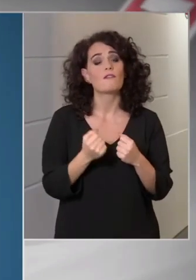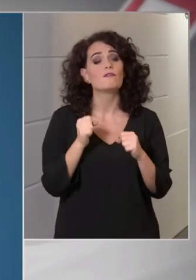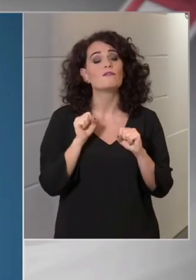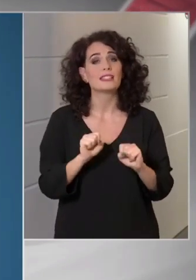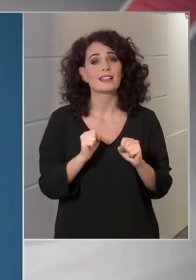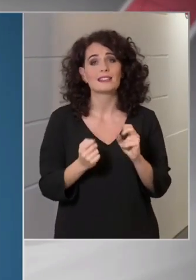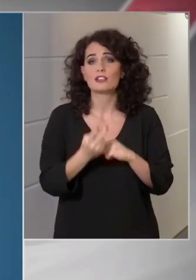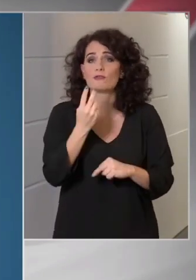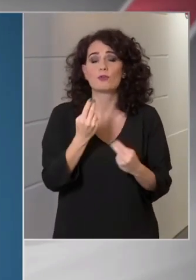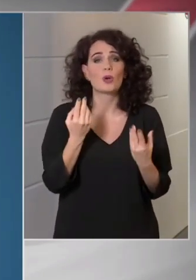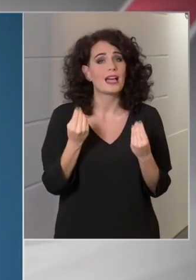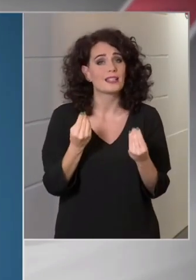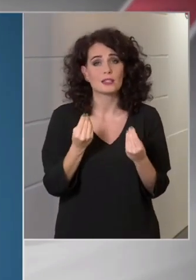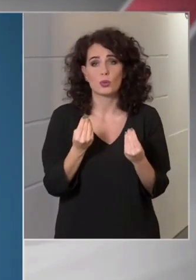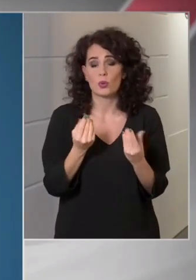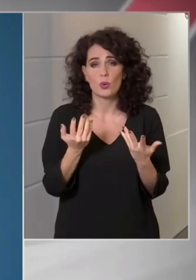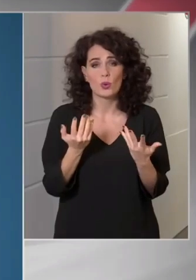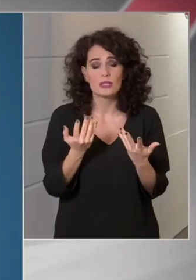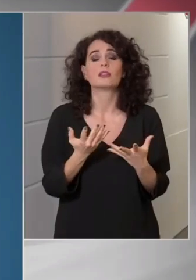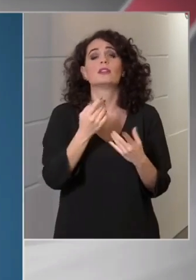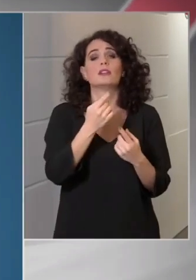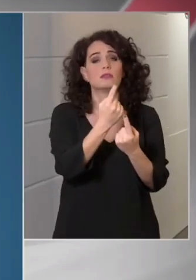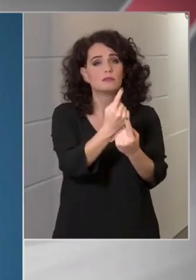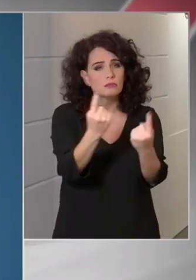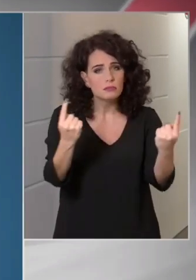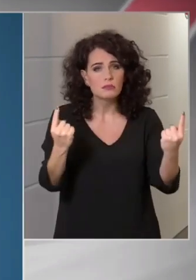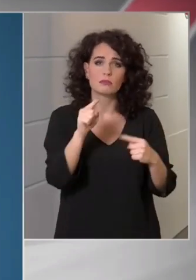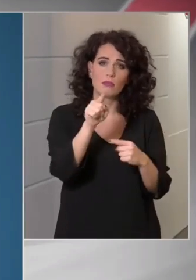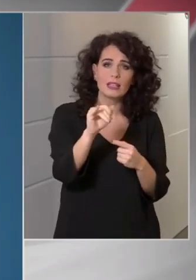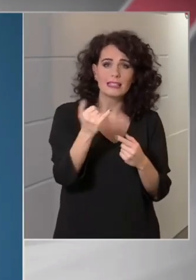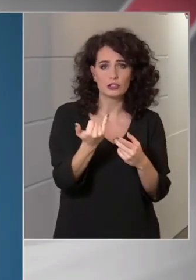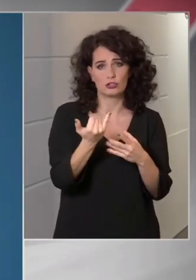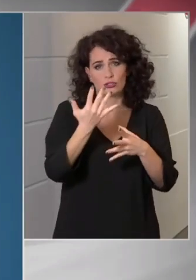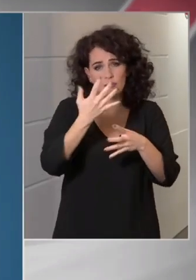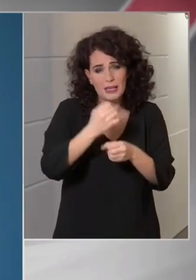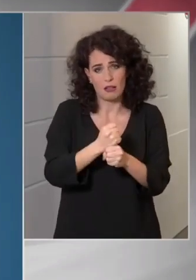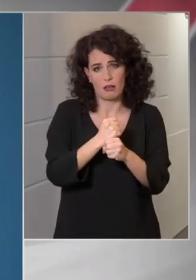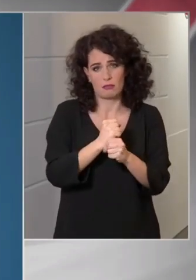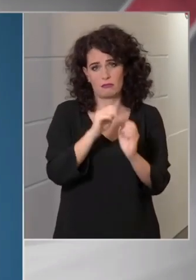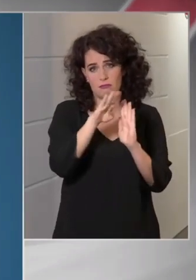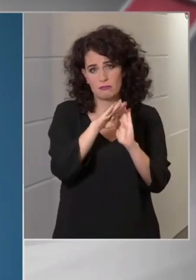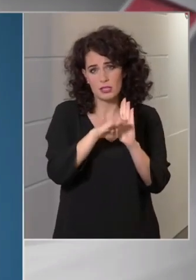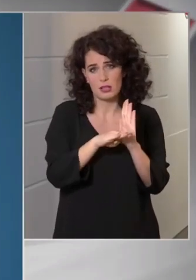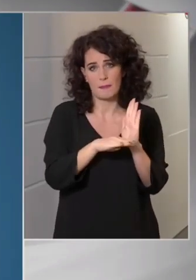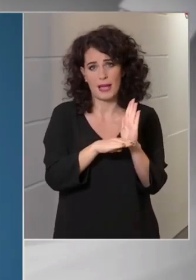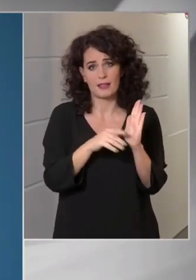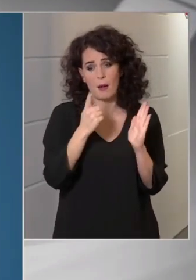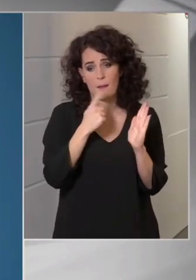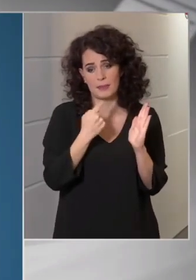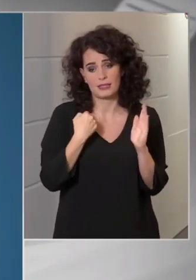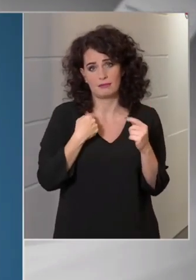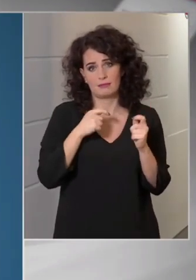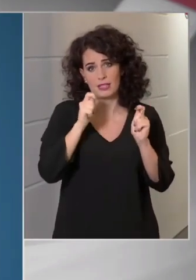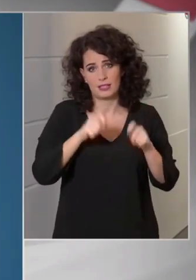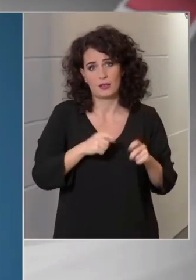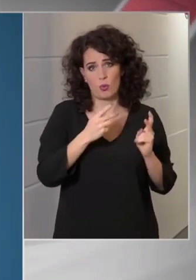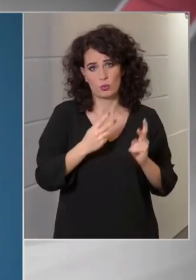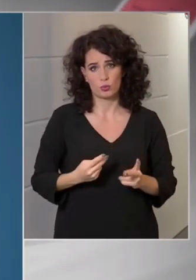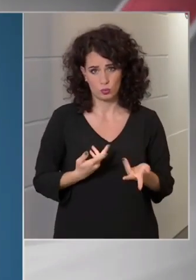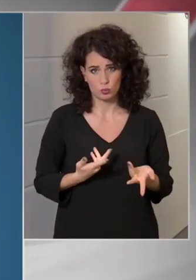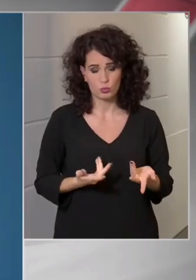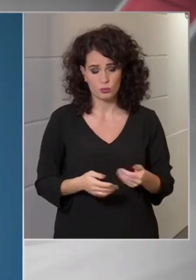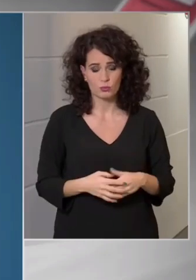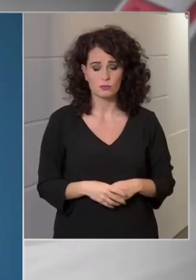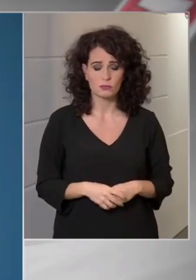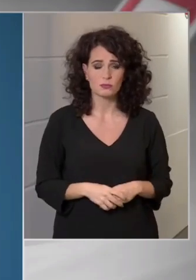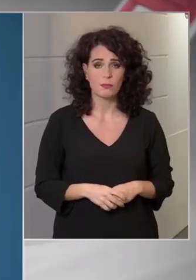eszköze az, hogy betartsuk azokat a szabályokat, amiket meghoztunk. Hogyha